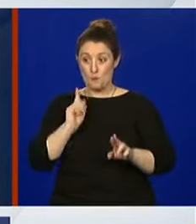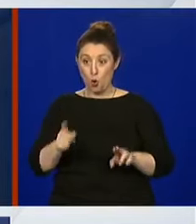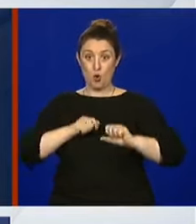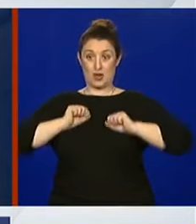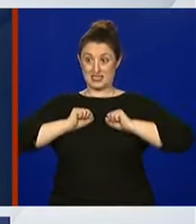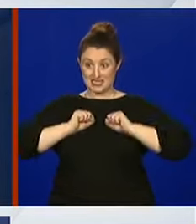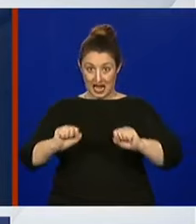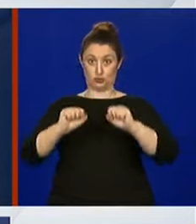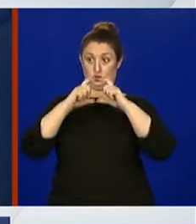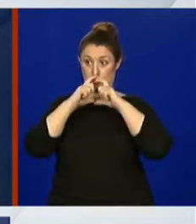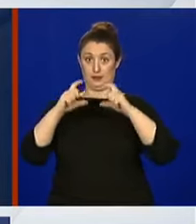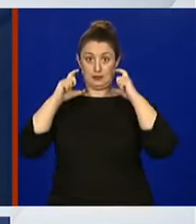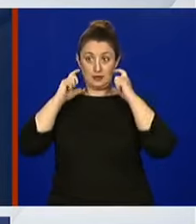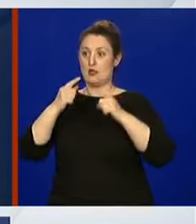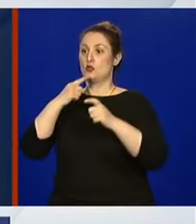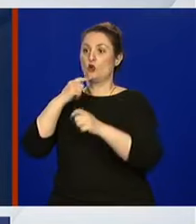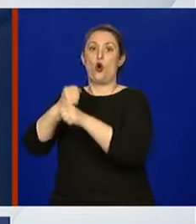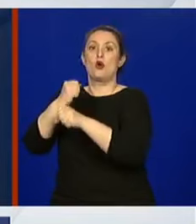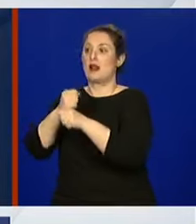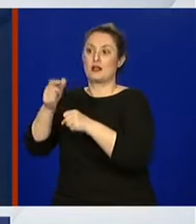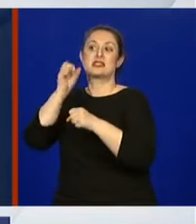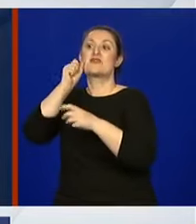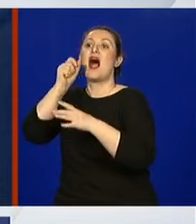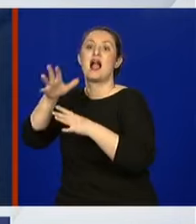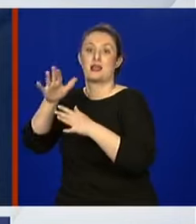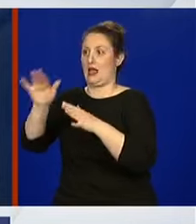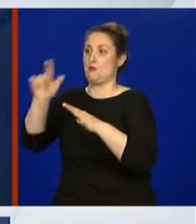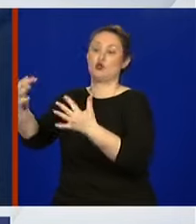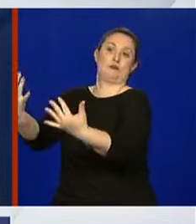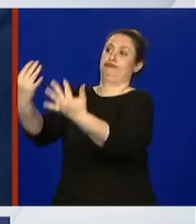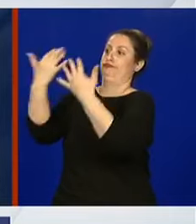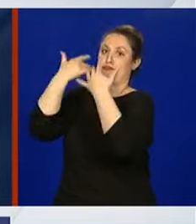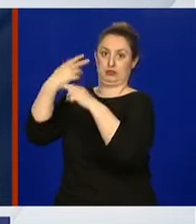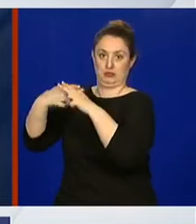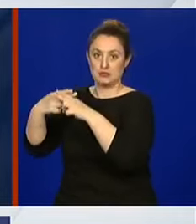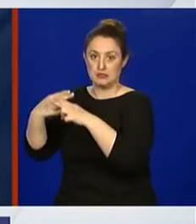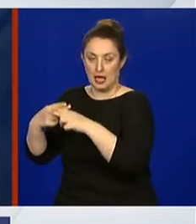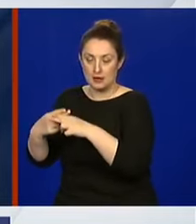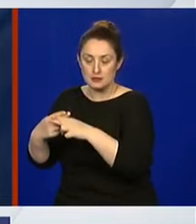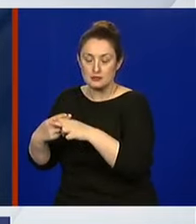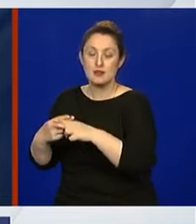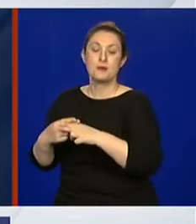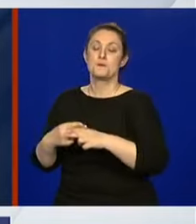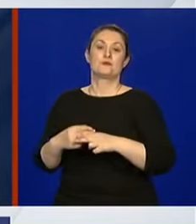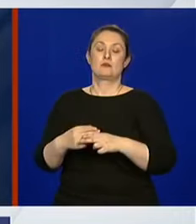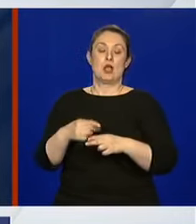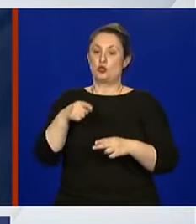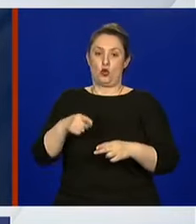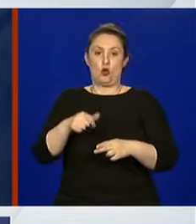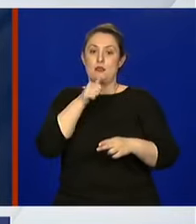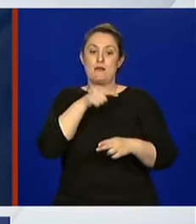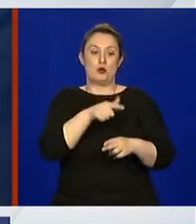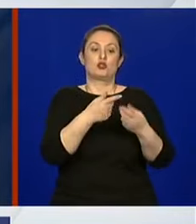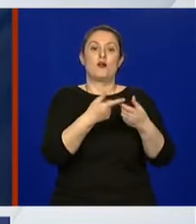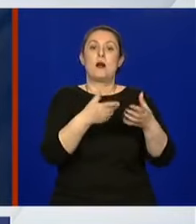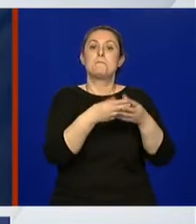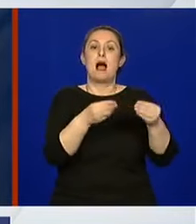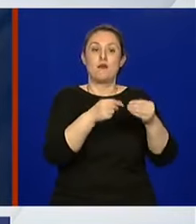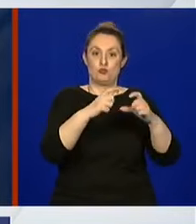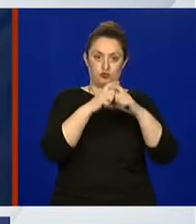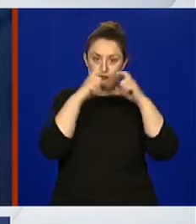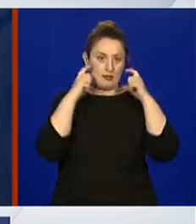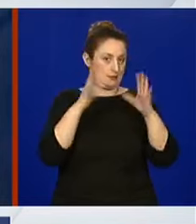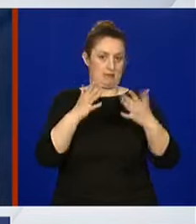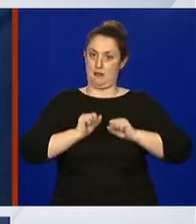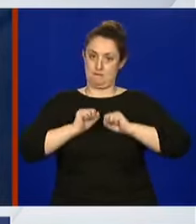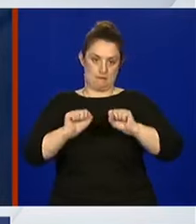koji svakodnevno radi sa aerosolom i sa kapljicama zaraženih bolesnika. Dakle, takav se ne može sa tom maskom zaštititi. Ali ta maska